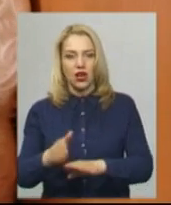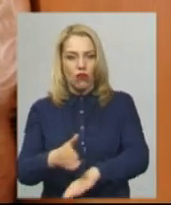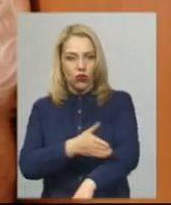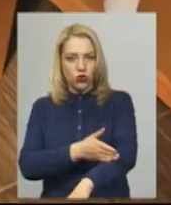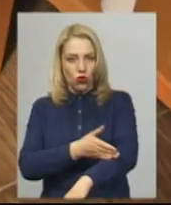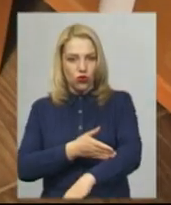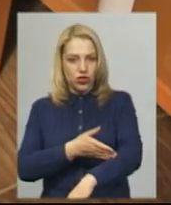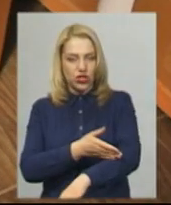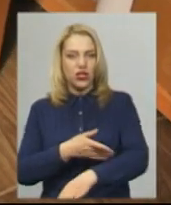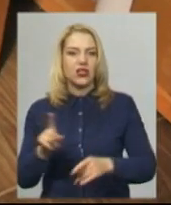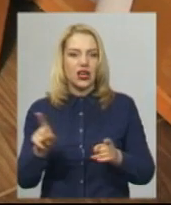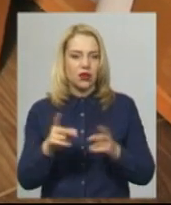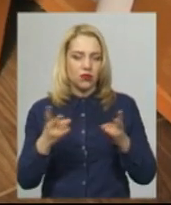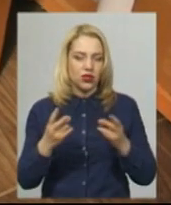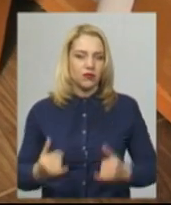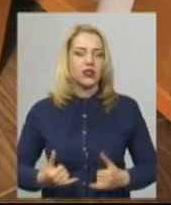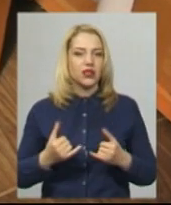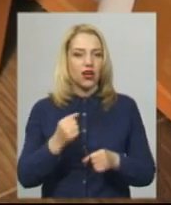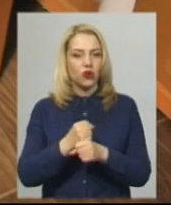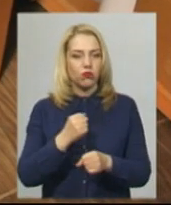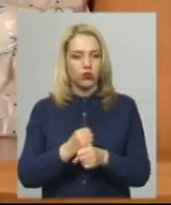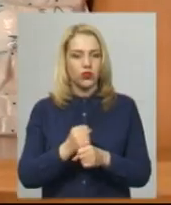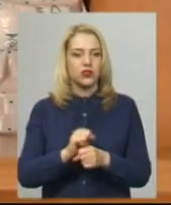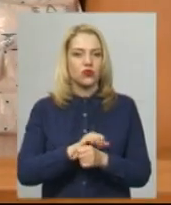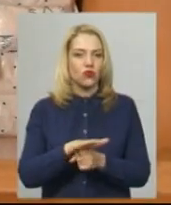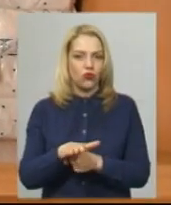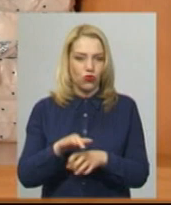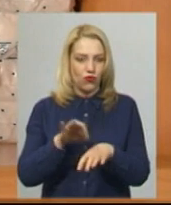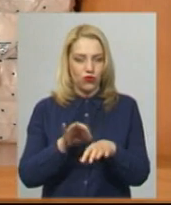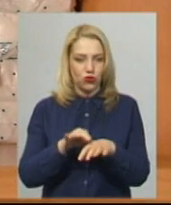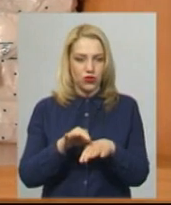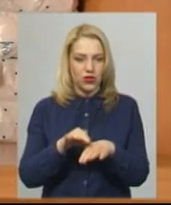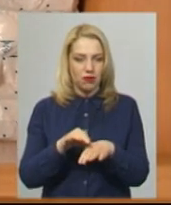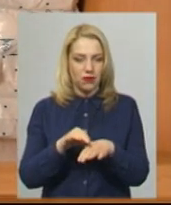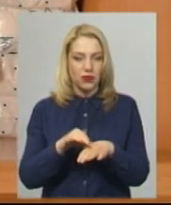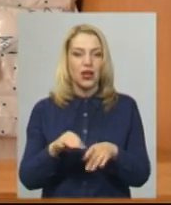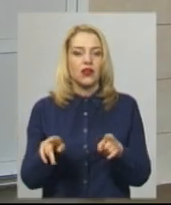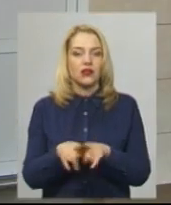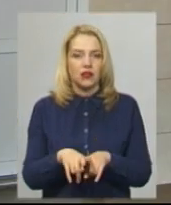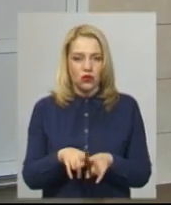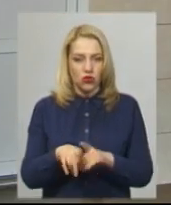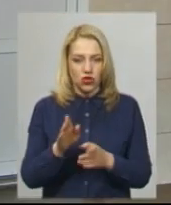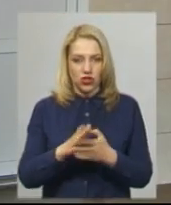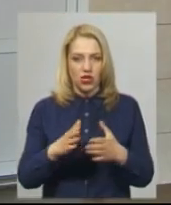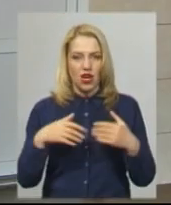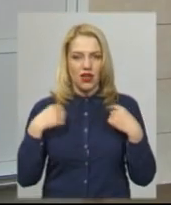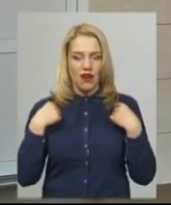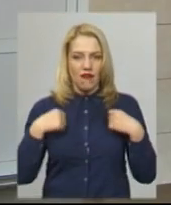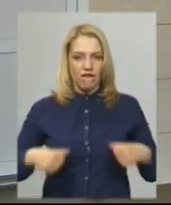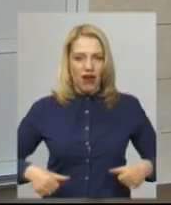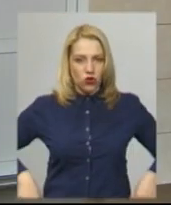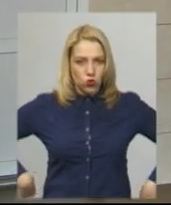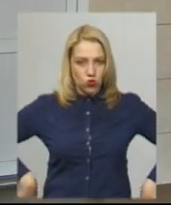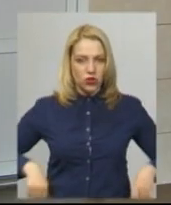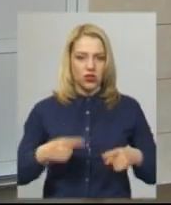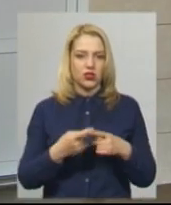які потрібні для роботи саме з такими хворими. Також є і фартухи в достатній